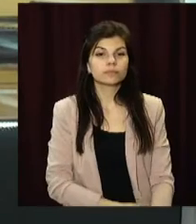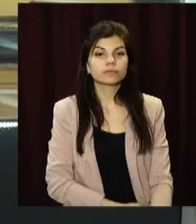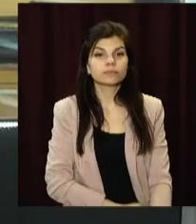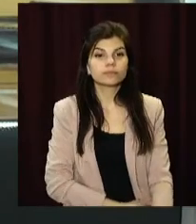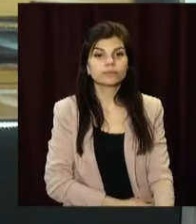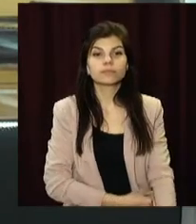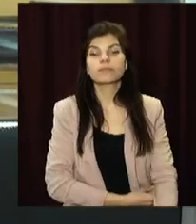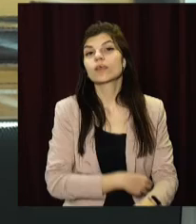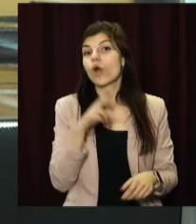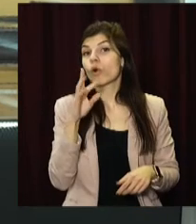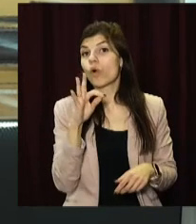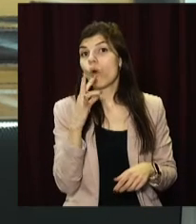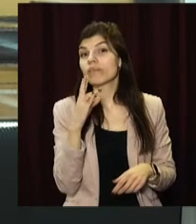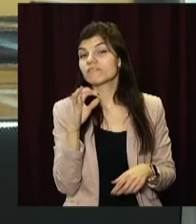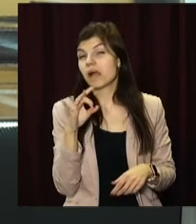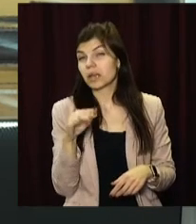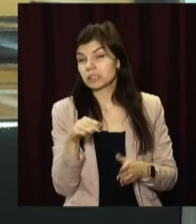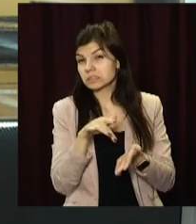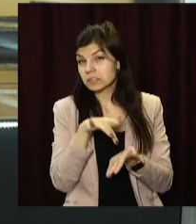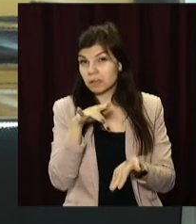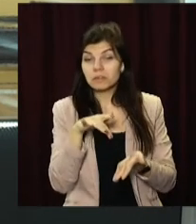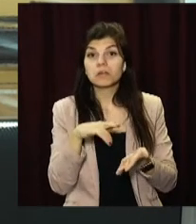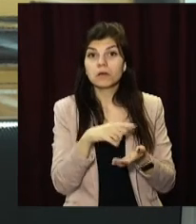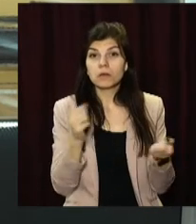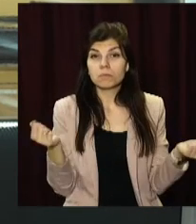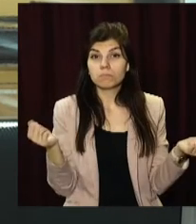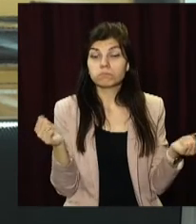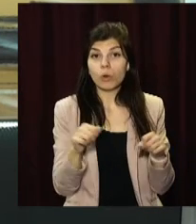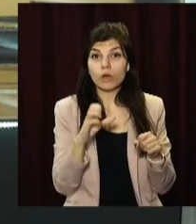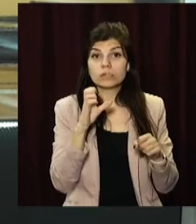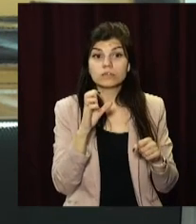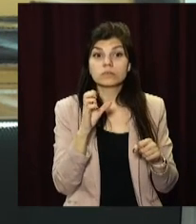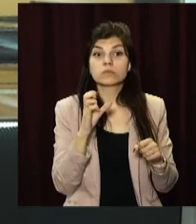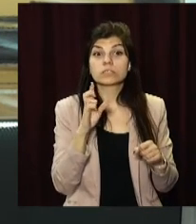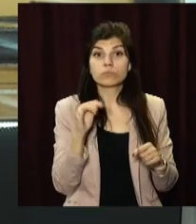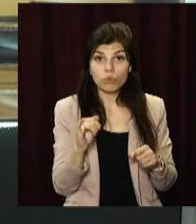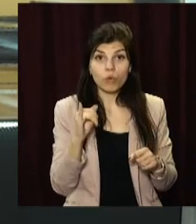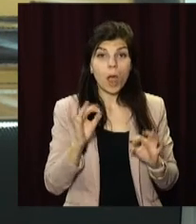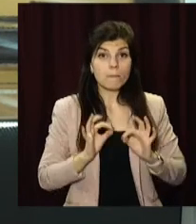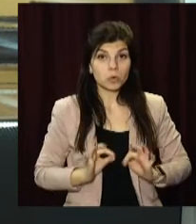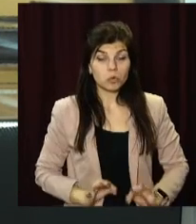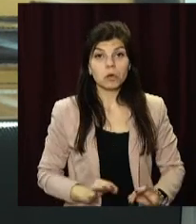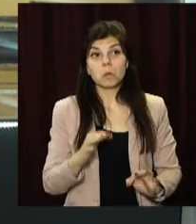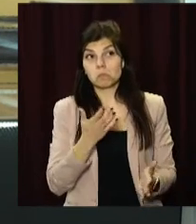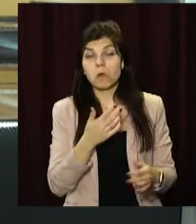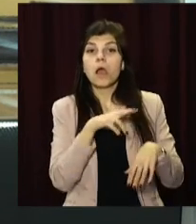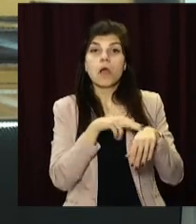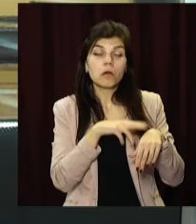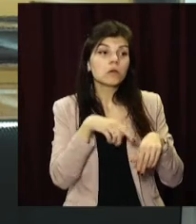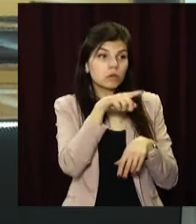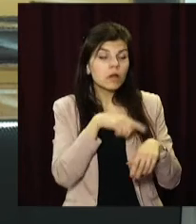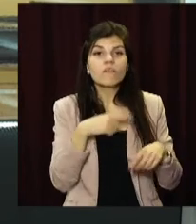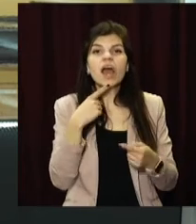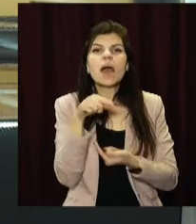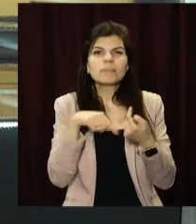Конверт-центр з кілька мільйонним обігом викрали співробітники СБУ та прокуратури. За версією слідства, його організував